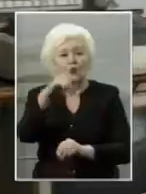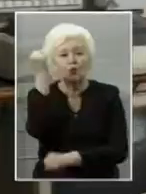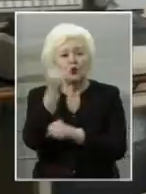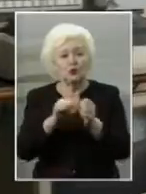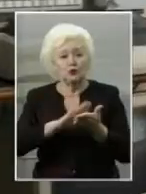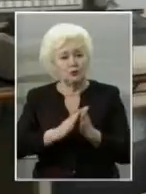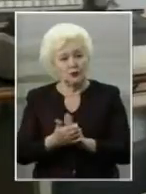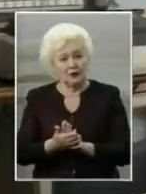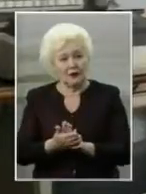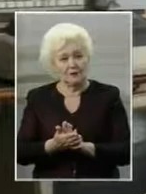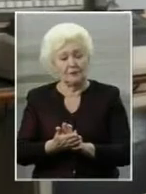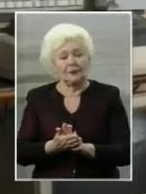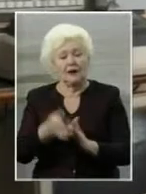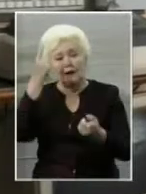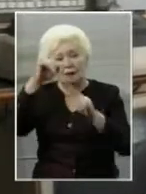стані.